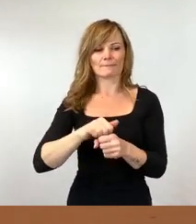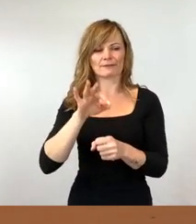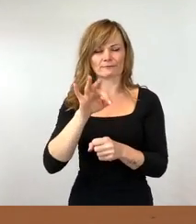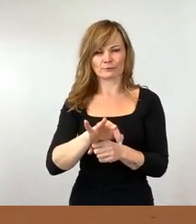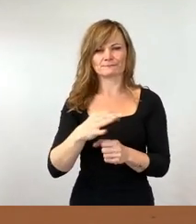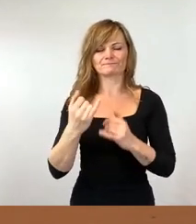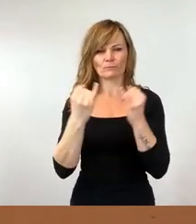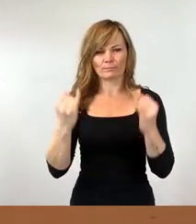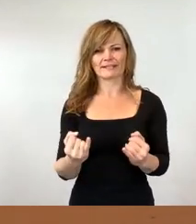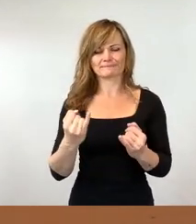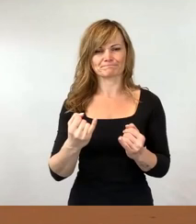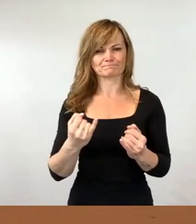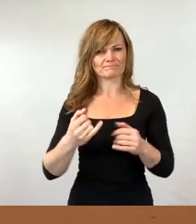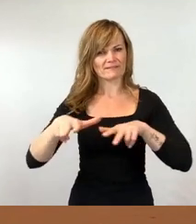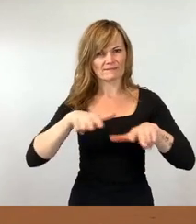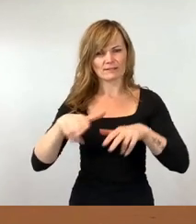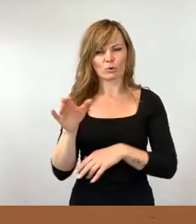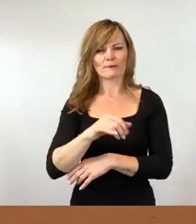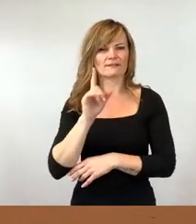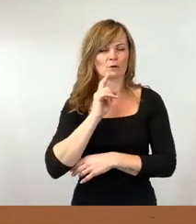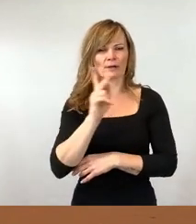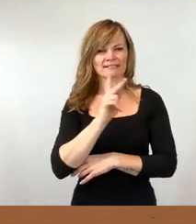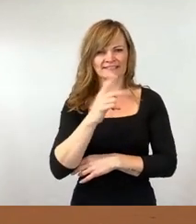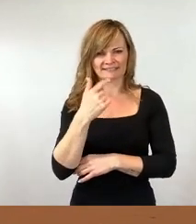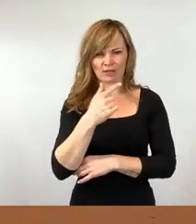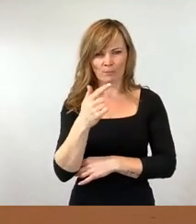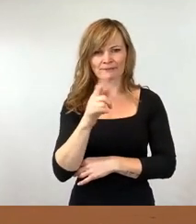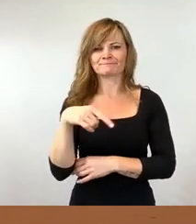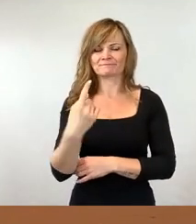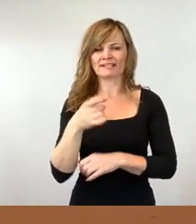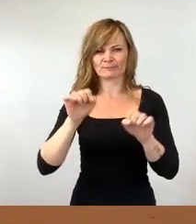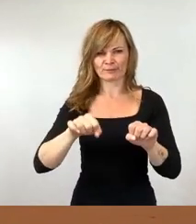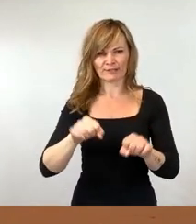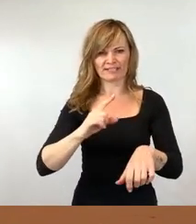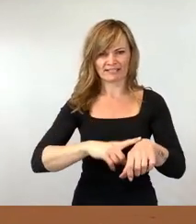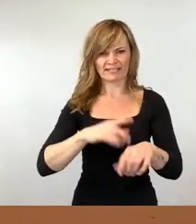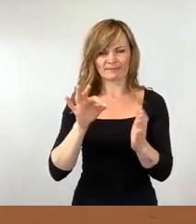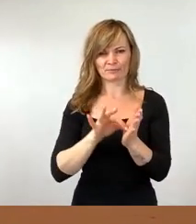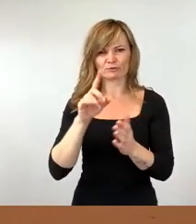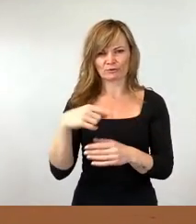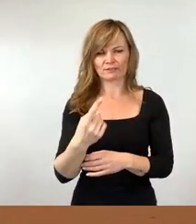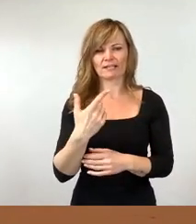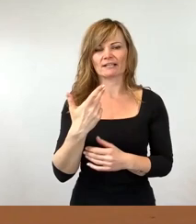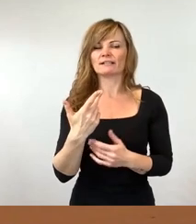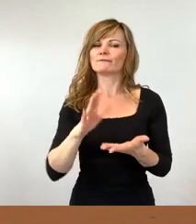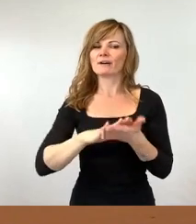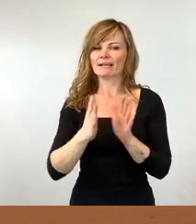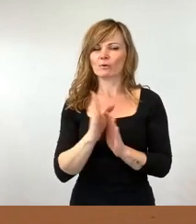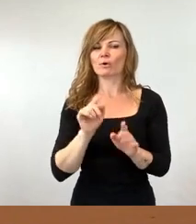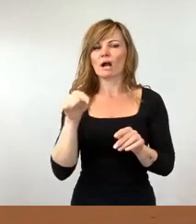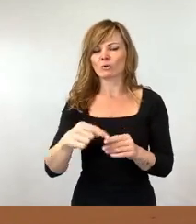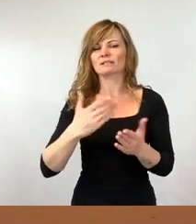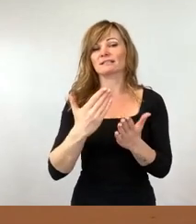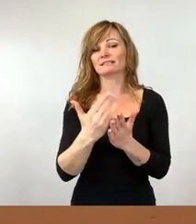mit Frau Katrin Tauber zum nächstmöglichen Zeitpunkt und stimmt der Vereinbarung einer außertariflichen Vergütung zu.